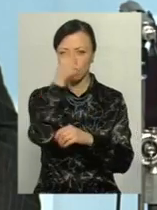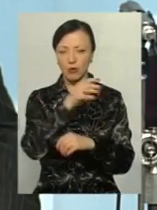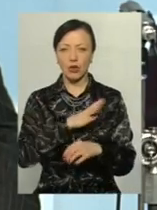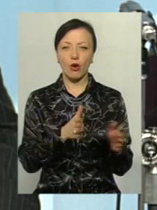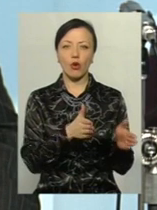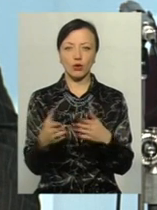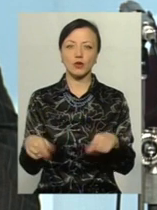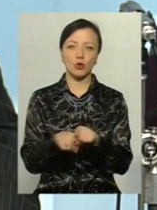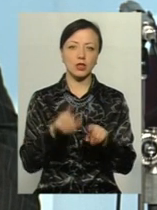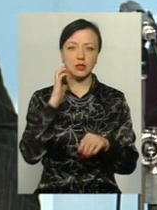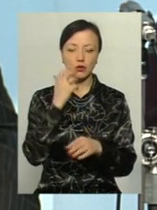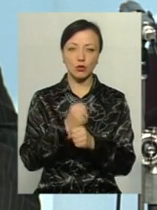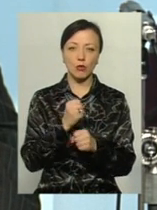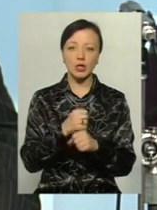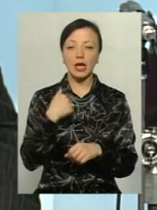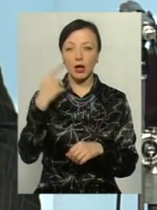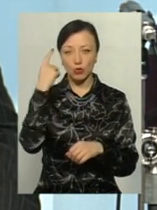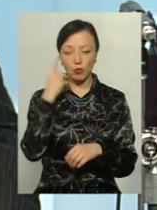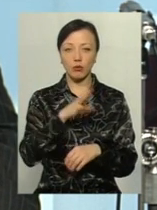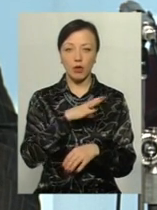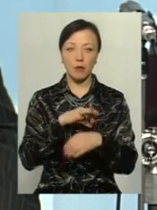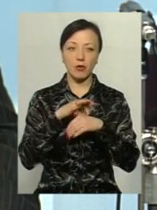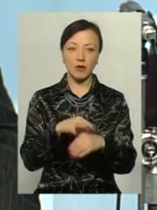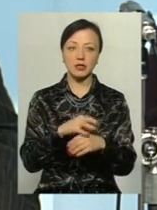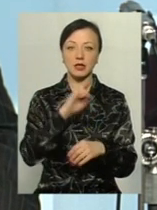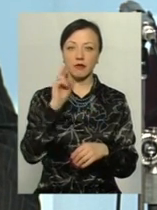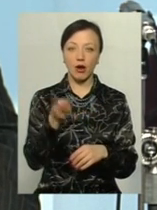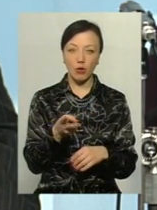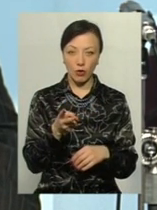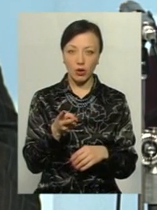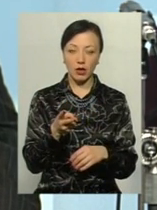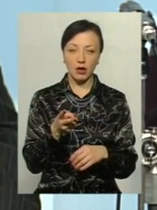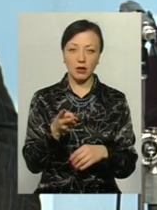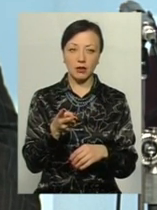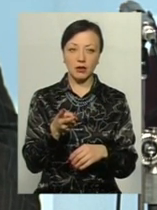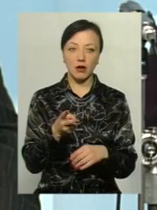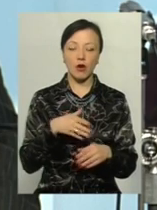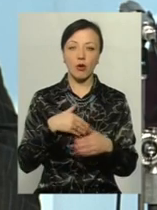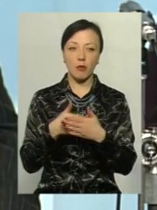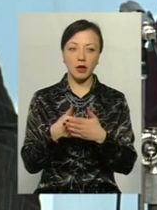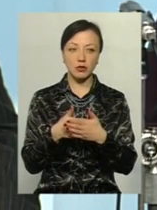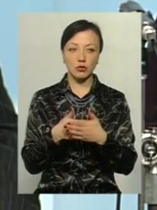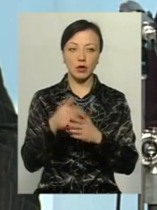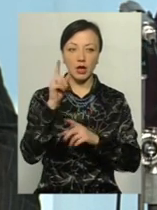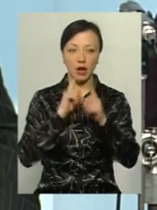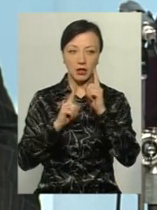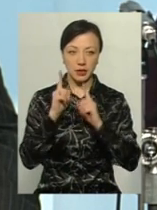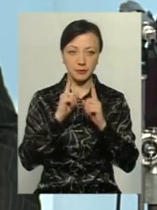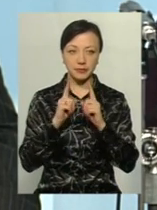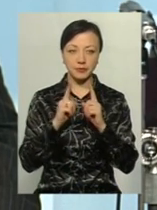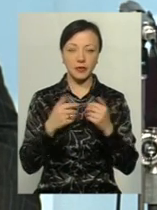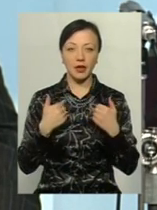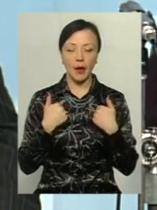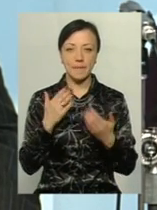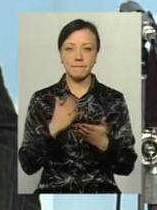готові до такої серйозної роботи. Я думаю, вона була проведена за два роки в роботі громадської раді, яка